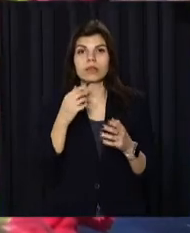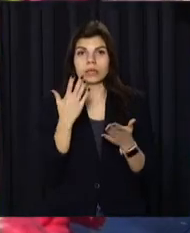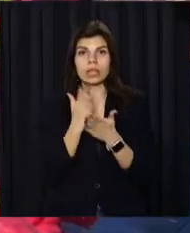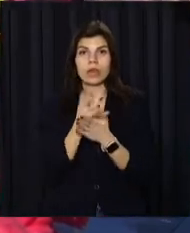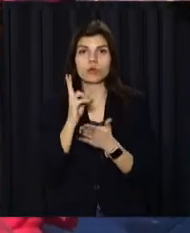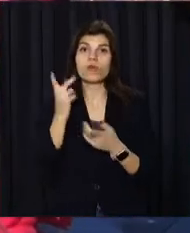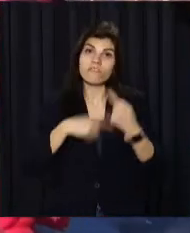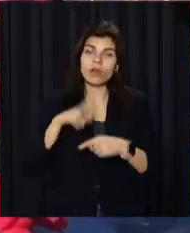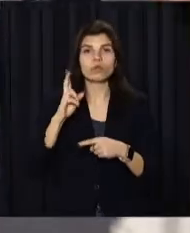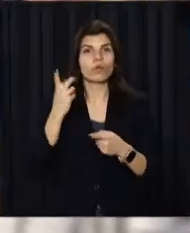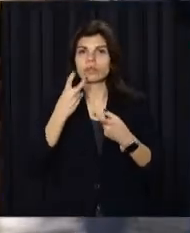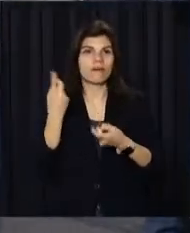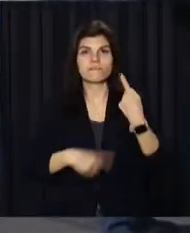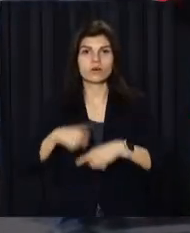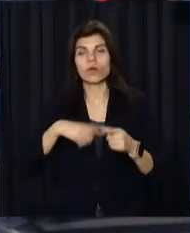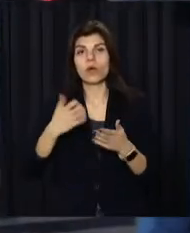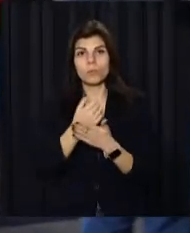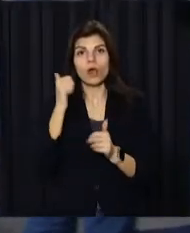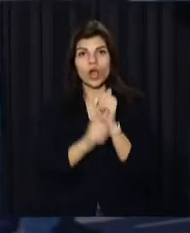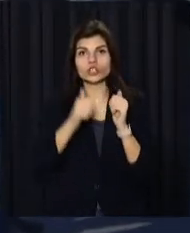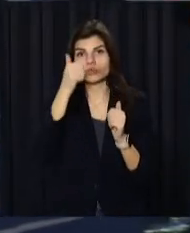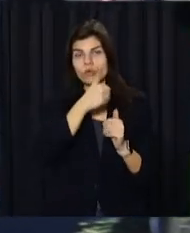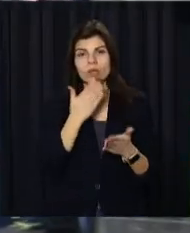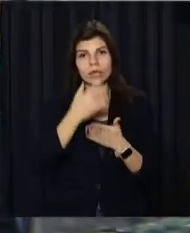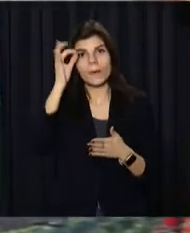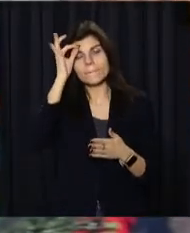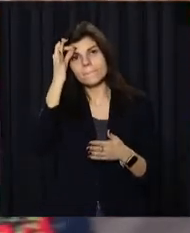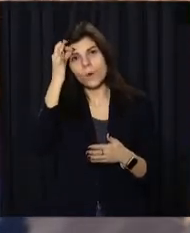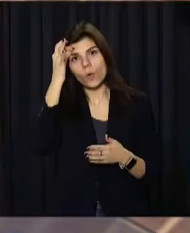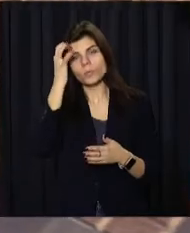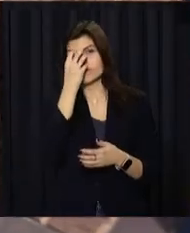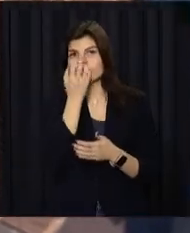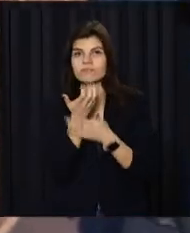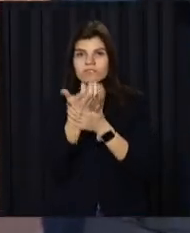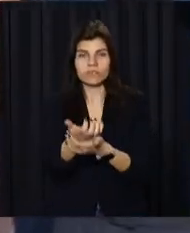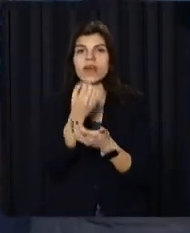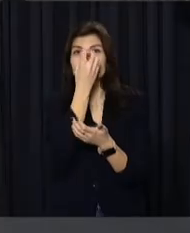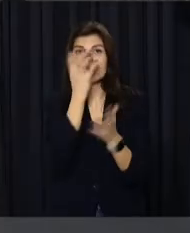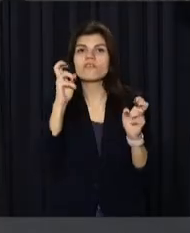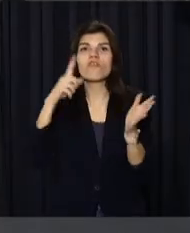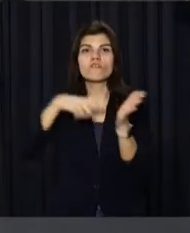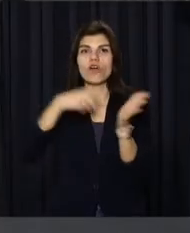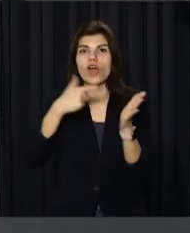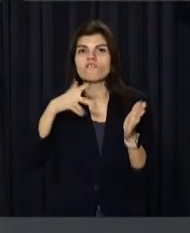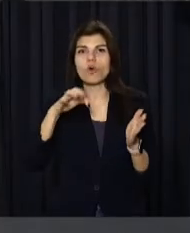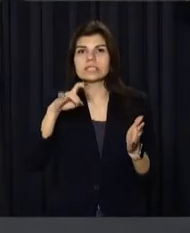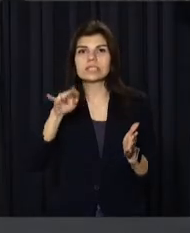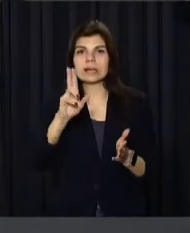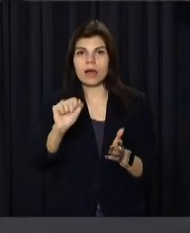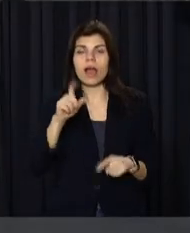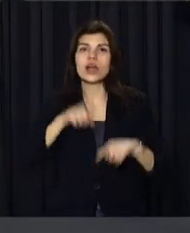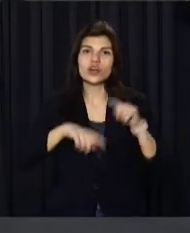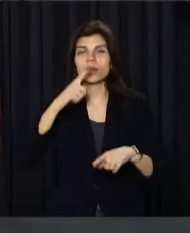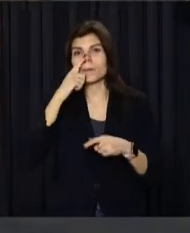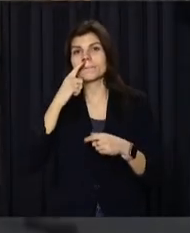– пам'ятник воїнам-інтернаціоналістам у Дніпрі рясні гвоздиками. Квіти, шани та вдячності несуть рідні, друзі,